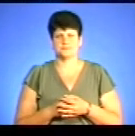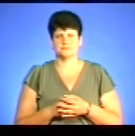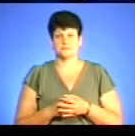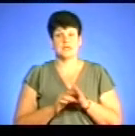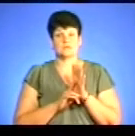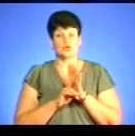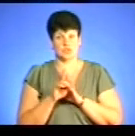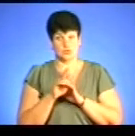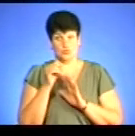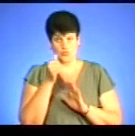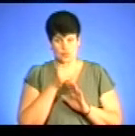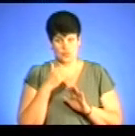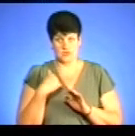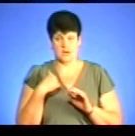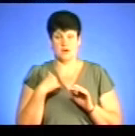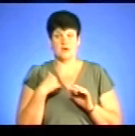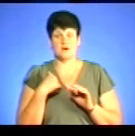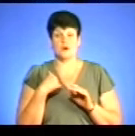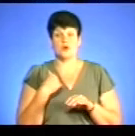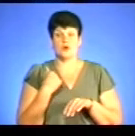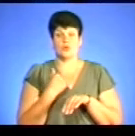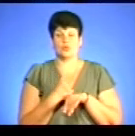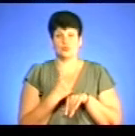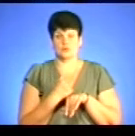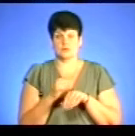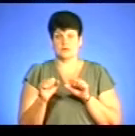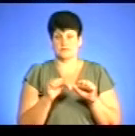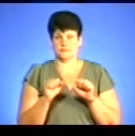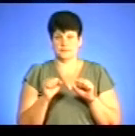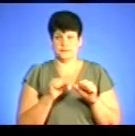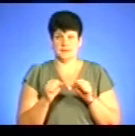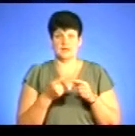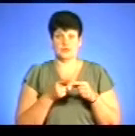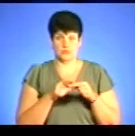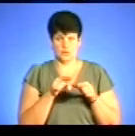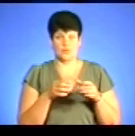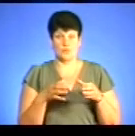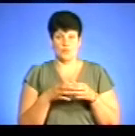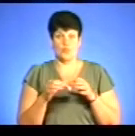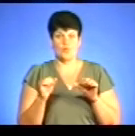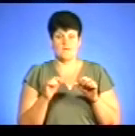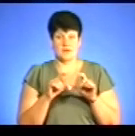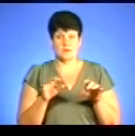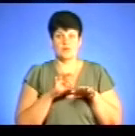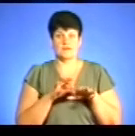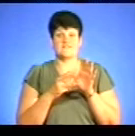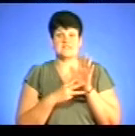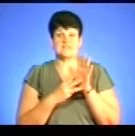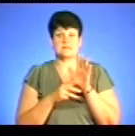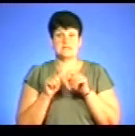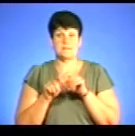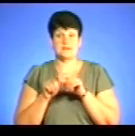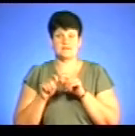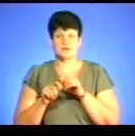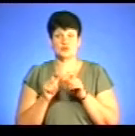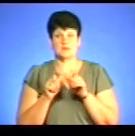З початку року я очолюю управління контролю з об'ємом того підакцизних товарів. Саме працівниками нашого управління проведено 80 перевірок суб